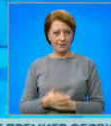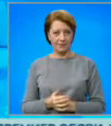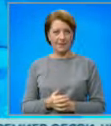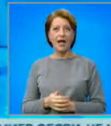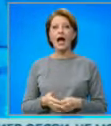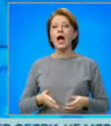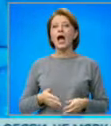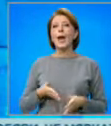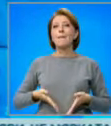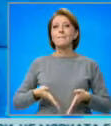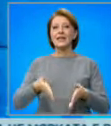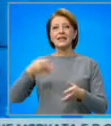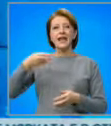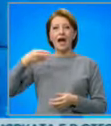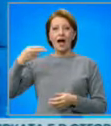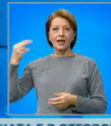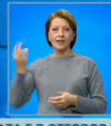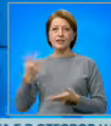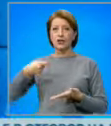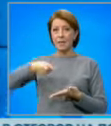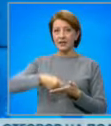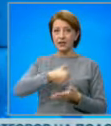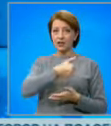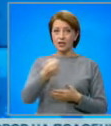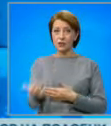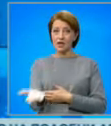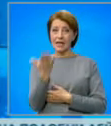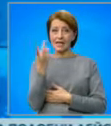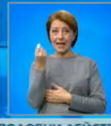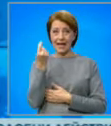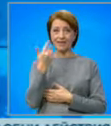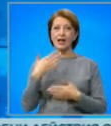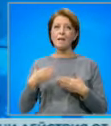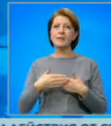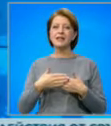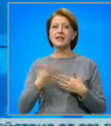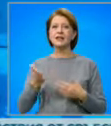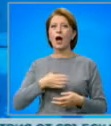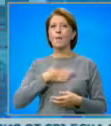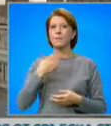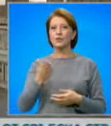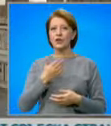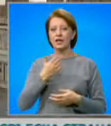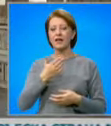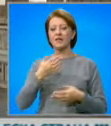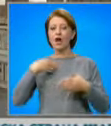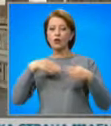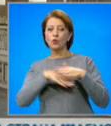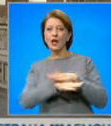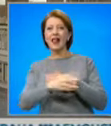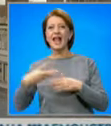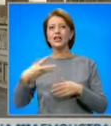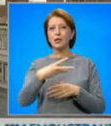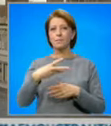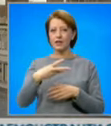Пътната агенция ще плати 600 000 лева на близките на загиналата преди 4 години в тунел Ечемишка жена. Решението е на